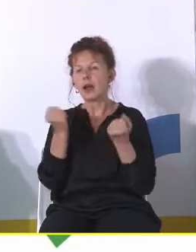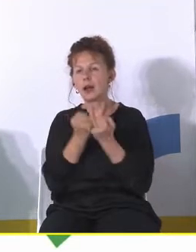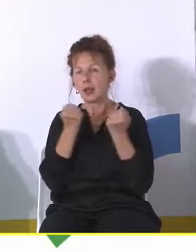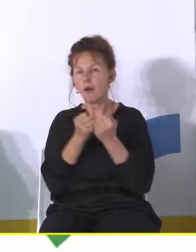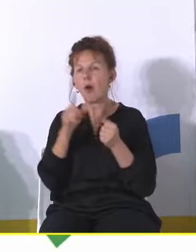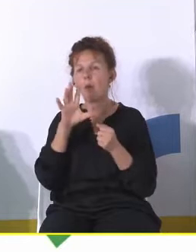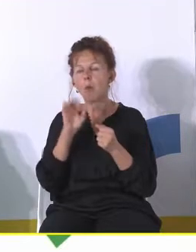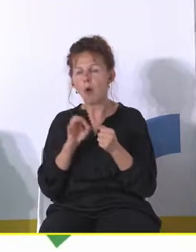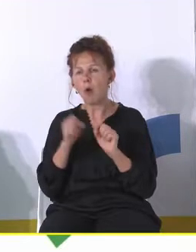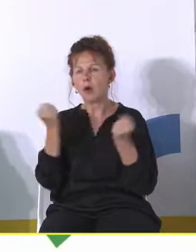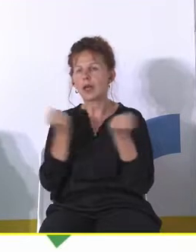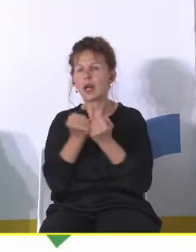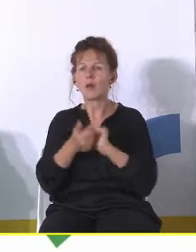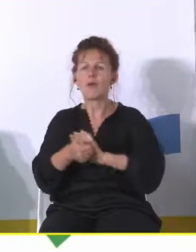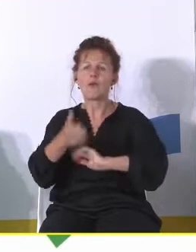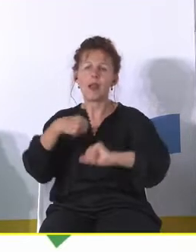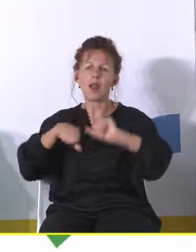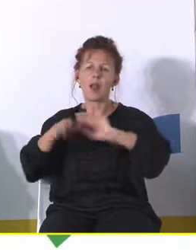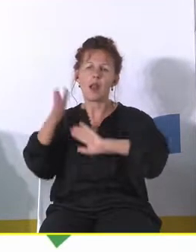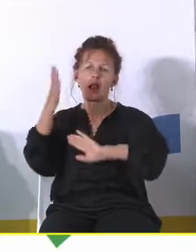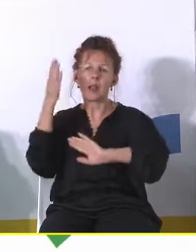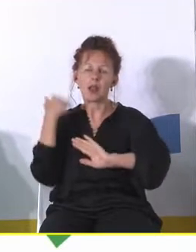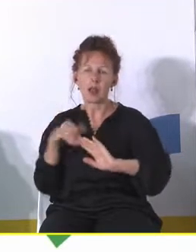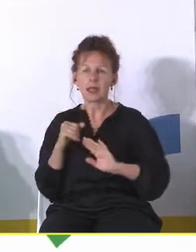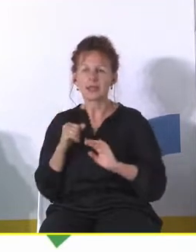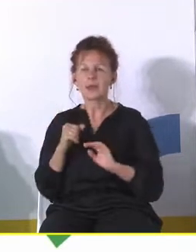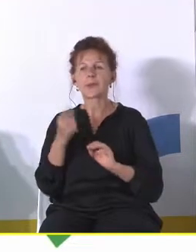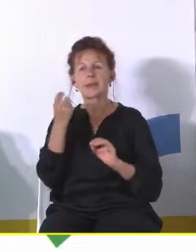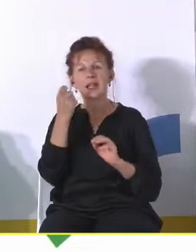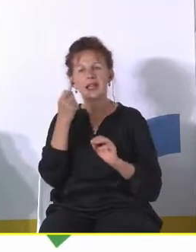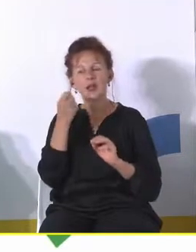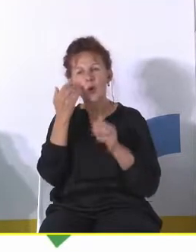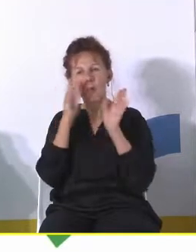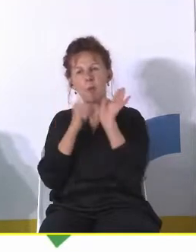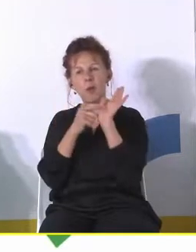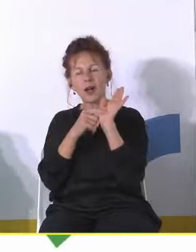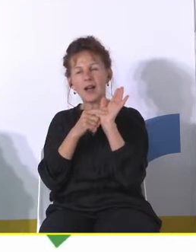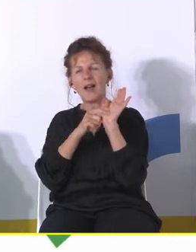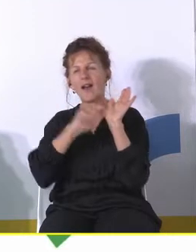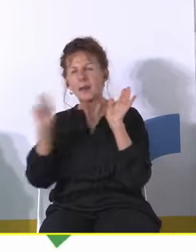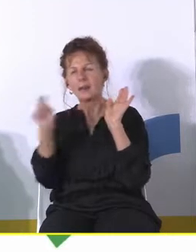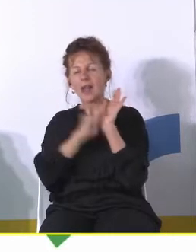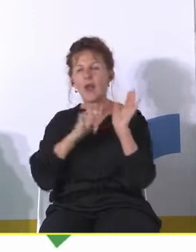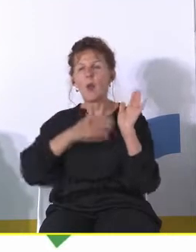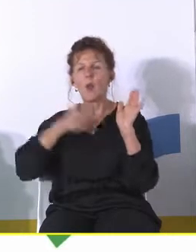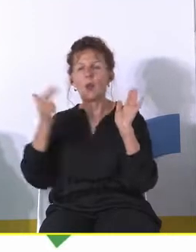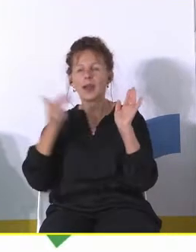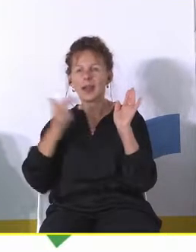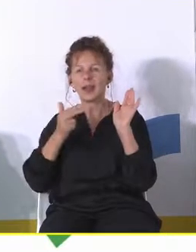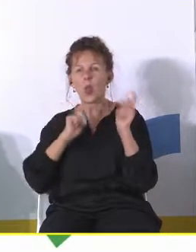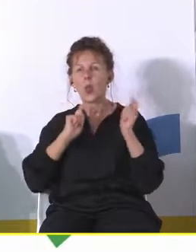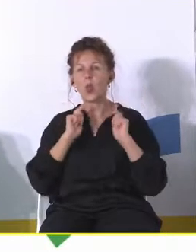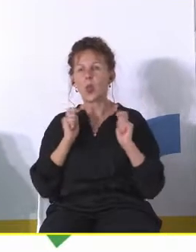lat, jak Państwo wiedzą, wizerunkuje się trochę jako miasto takiej weekendowej turystyki, prawda? No